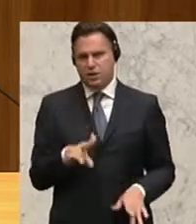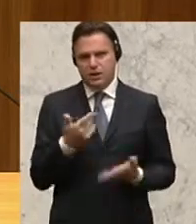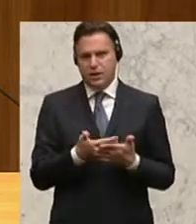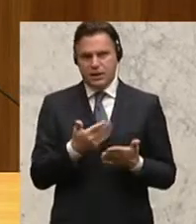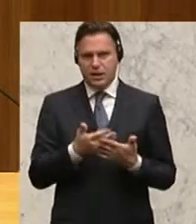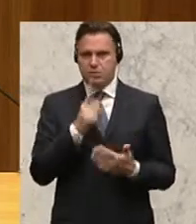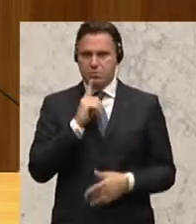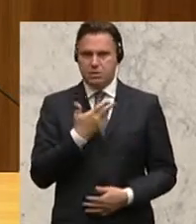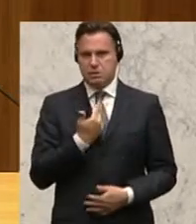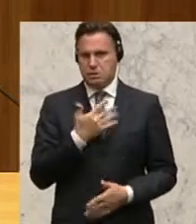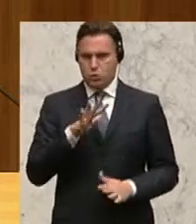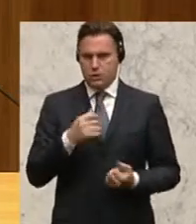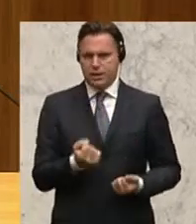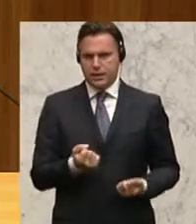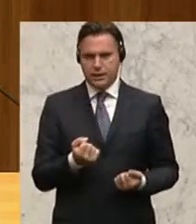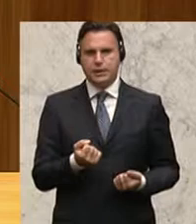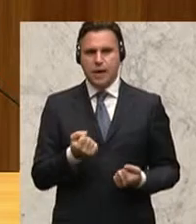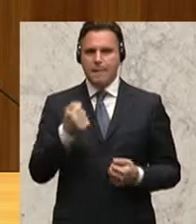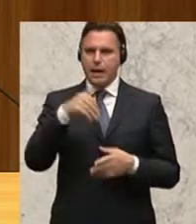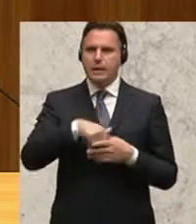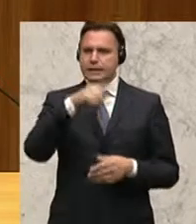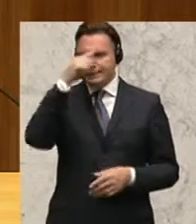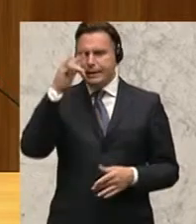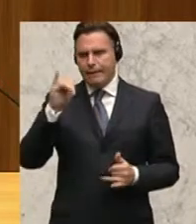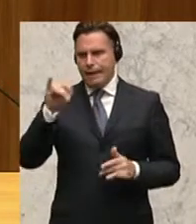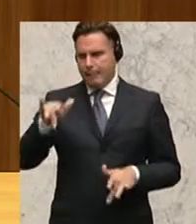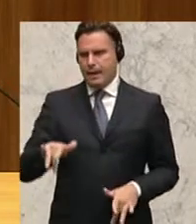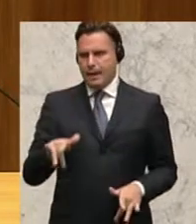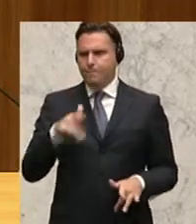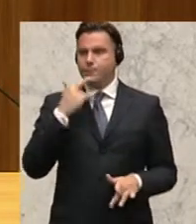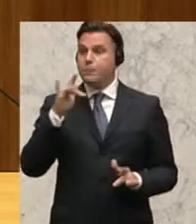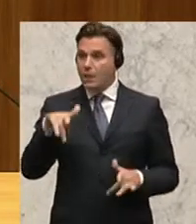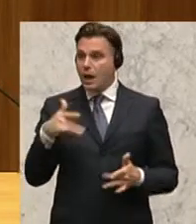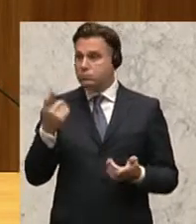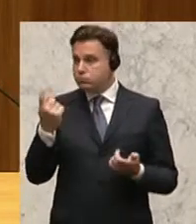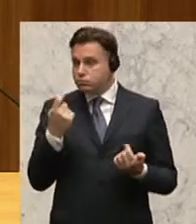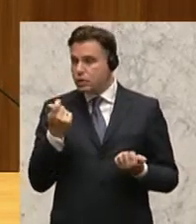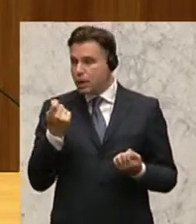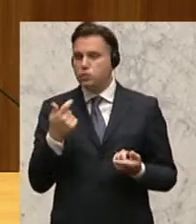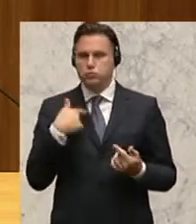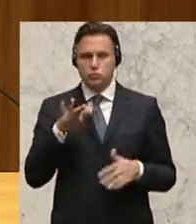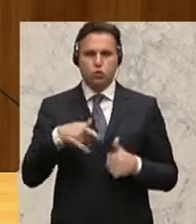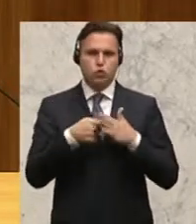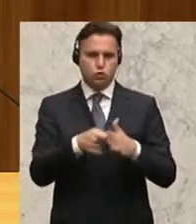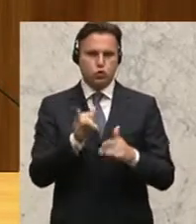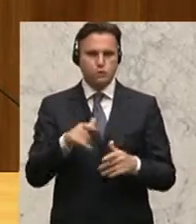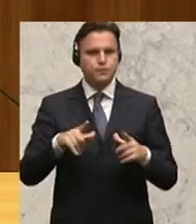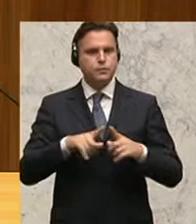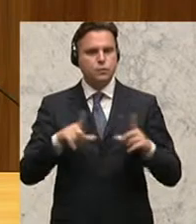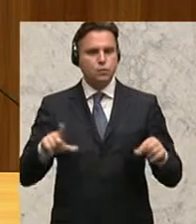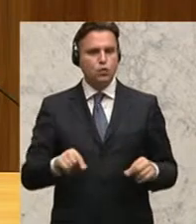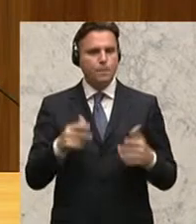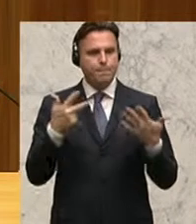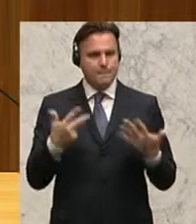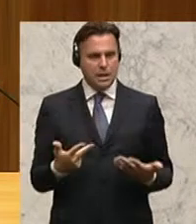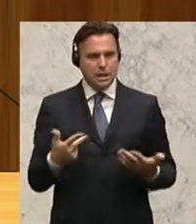aber der Sinn ist sicherlich da und wenn da einiges zustande kommt, dann ist das auch zu unterstützen. Bei Top 8 sind wir sehr,